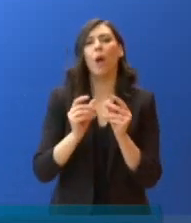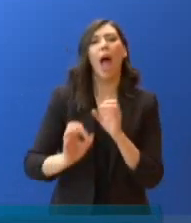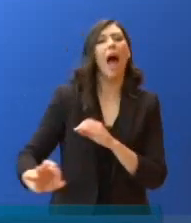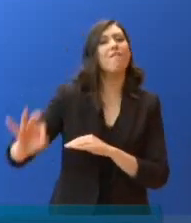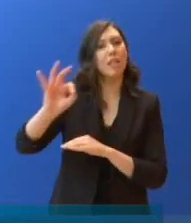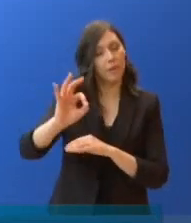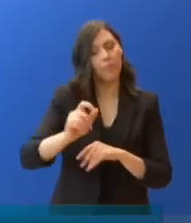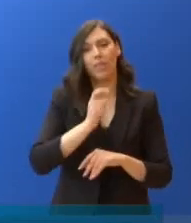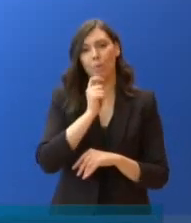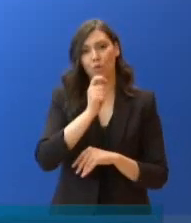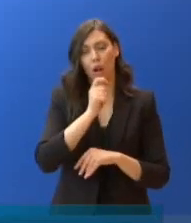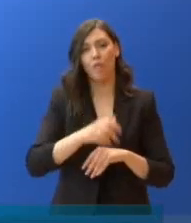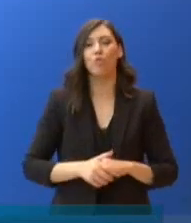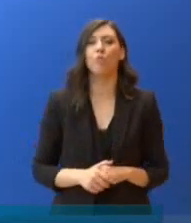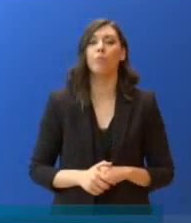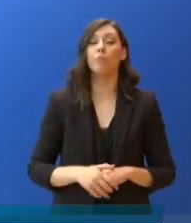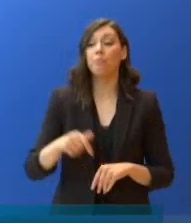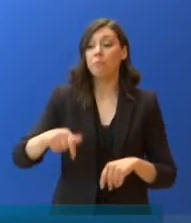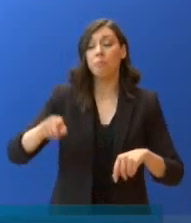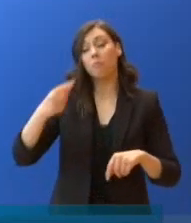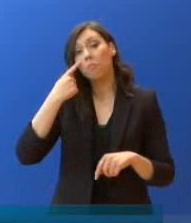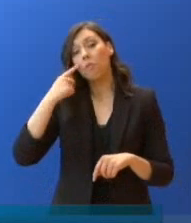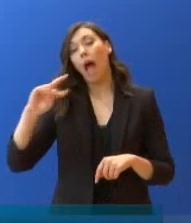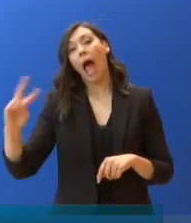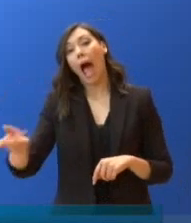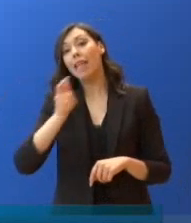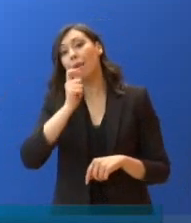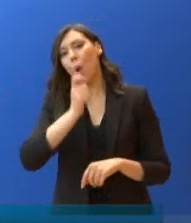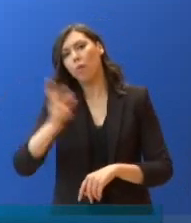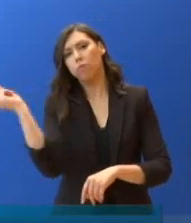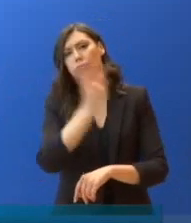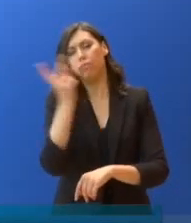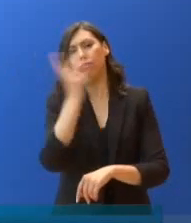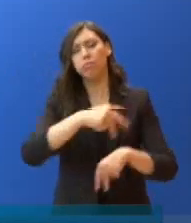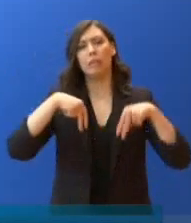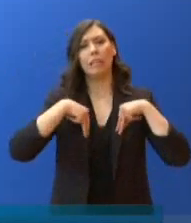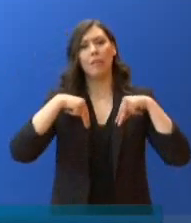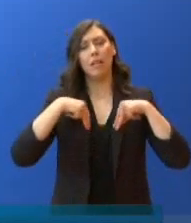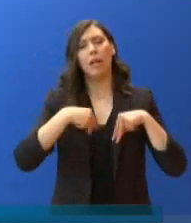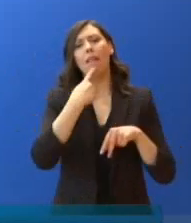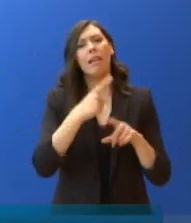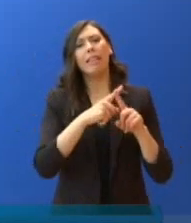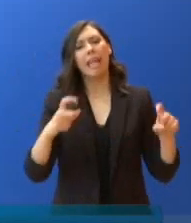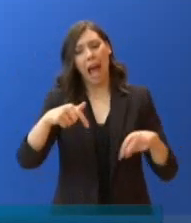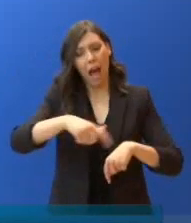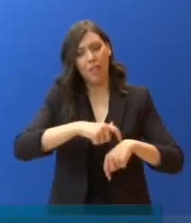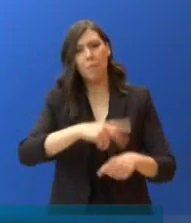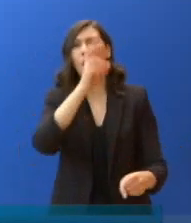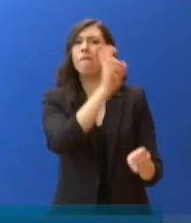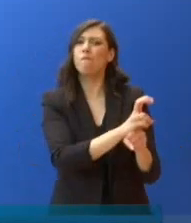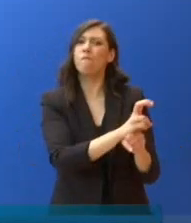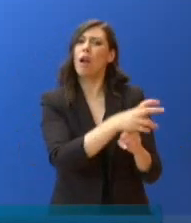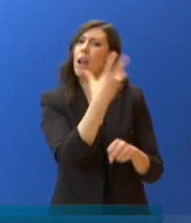κυβέρνηση δέχεται αντιπολιτευτικές βολές για το ότι σκοπεύει να χρησιμοποιήσει το μαλακό σε εισαγωγικά μαξιλάρι των ταμιακών διαθέσιμων με αδιαφάνεια,